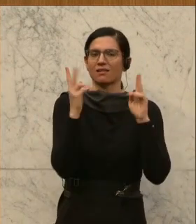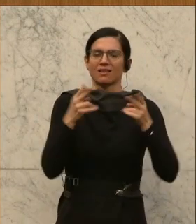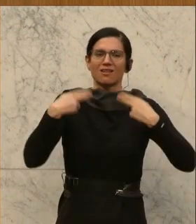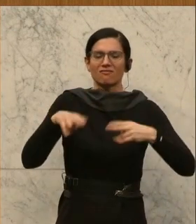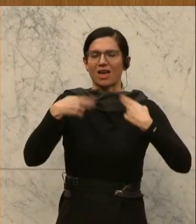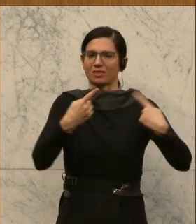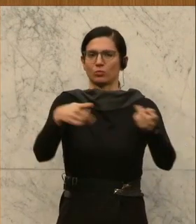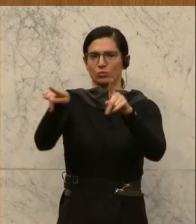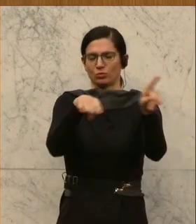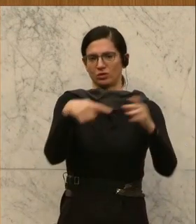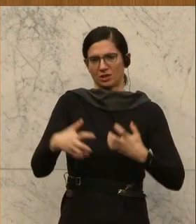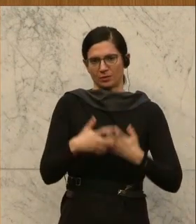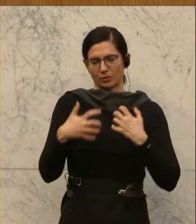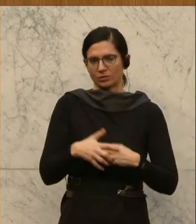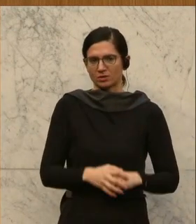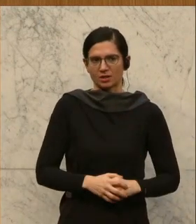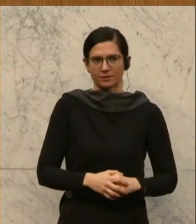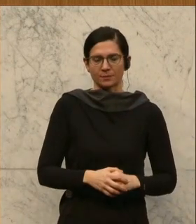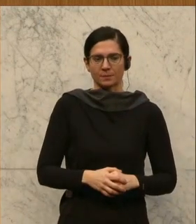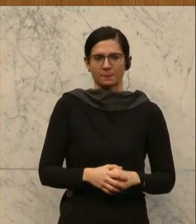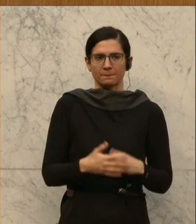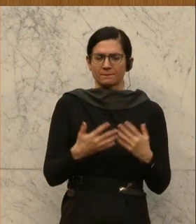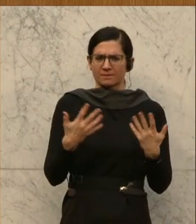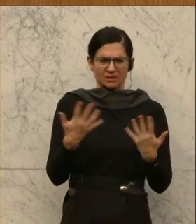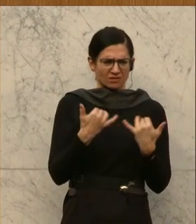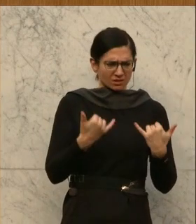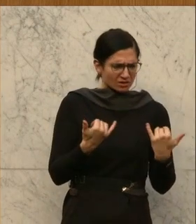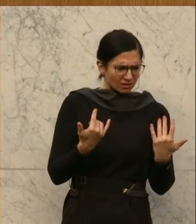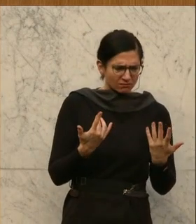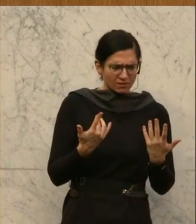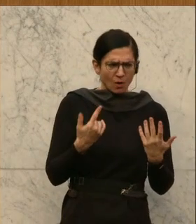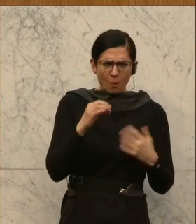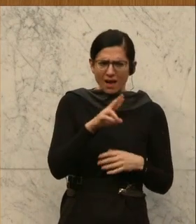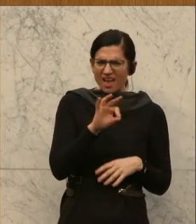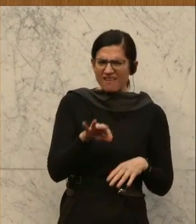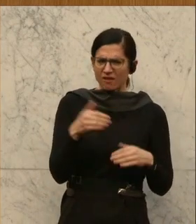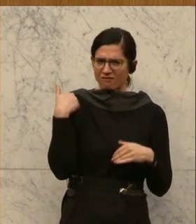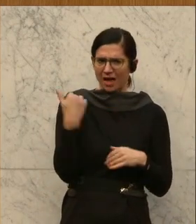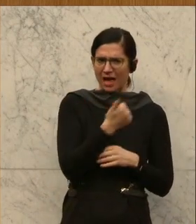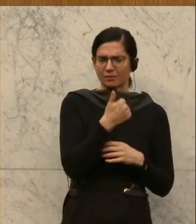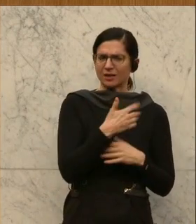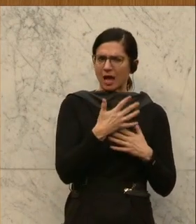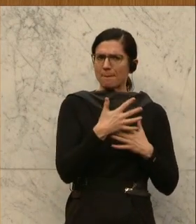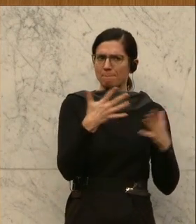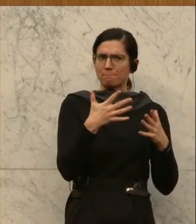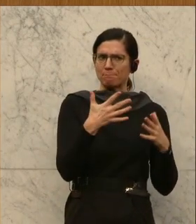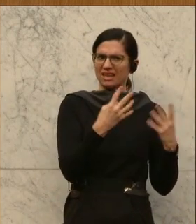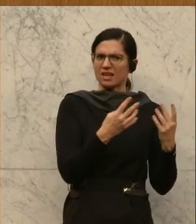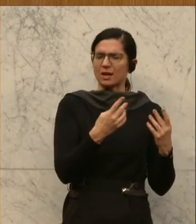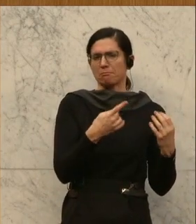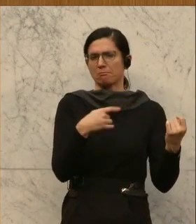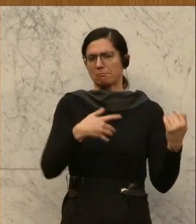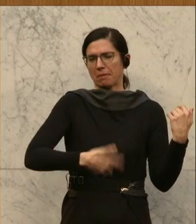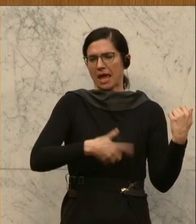kommt, kann man eigentlich vernachlässigen. Es wurde schon mal die ORF Big Band eingespart. Es gab auch mal einen ORF Chor.